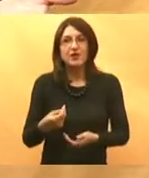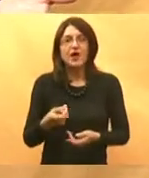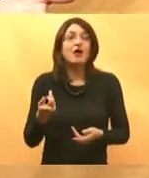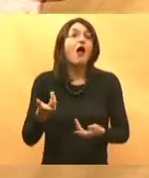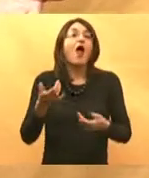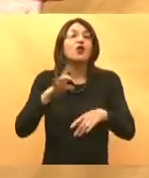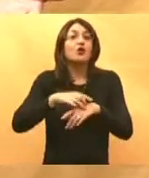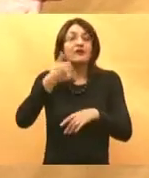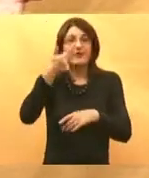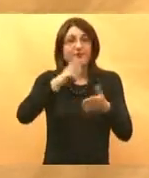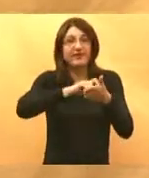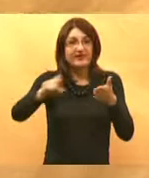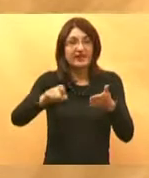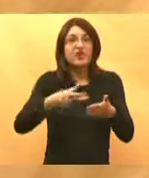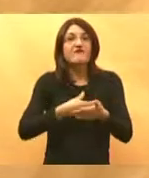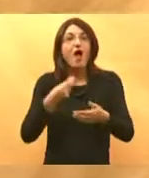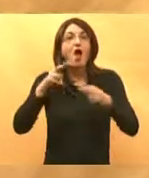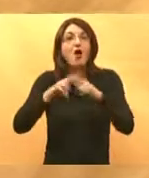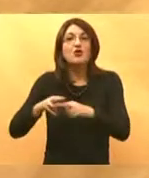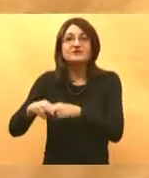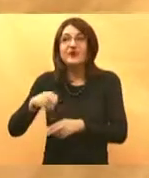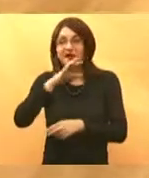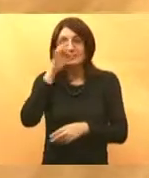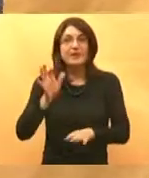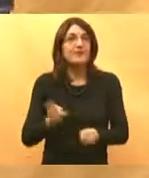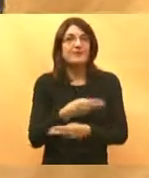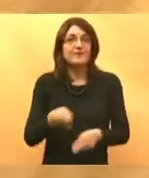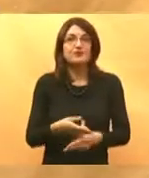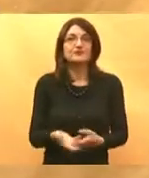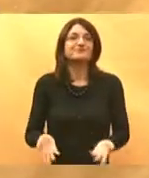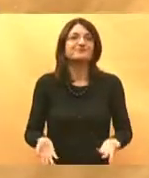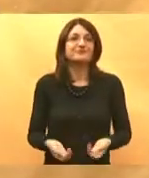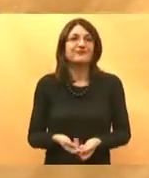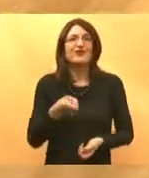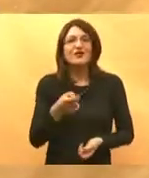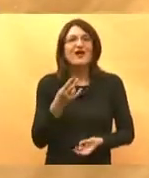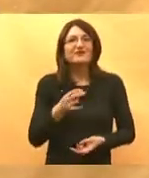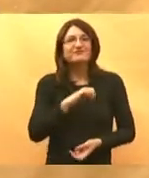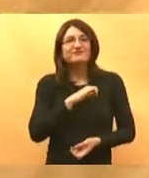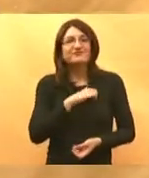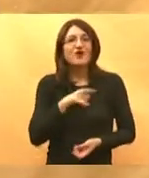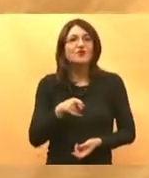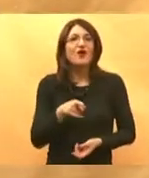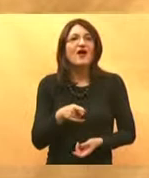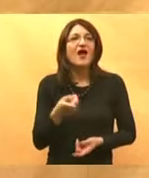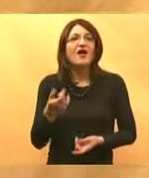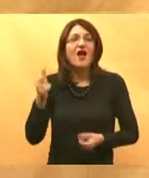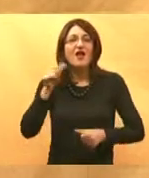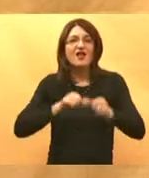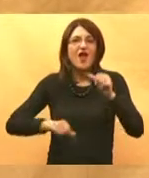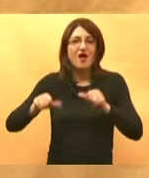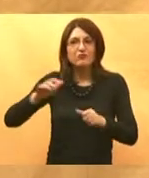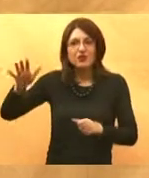vadi jer ne može drugačije se organizirati i u ostale dane bi labo smorao glavni interes nažalost u tome je opet bio jedan prozadičan to su laboratori